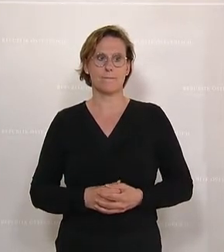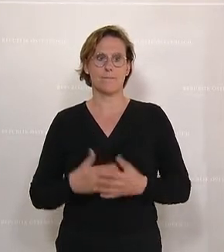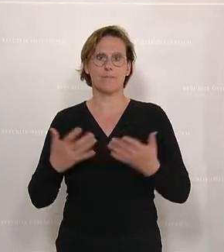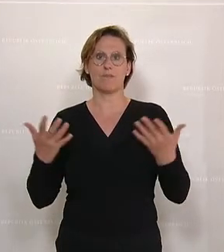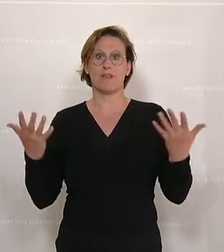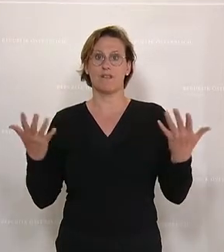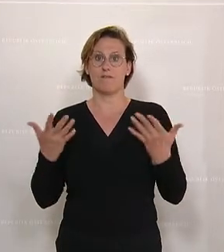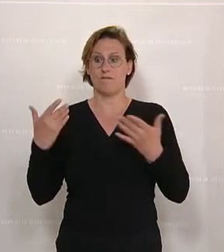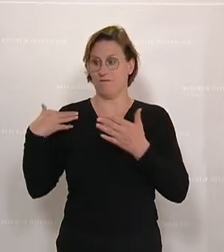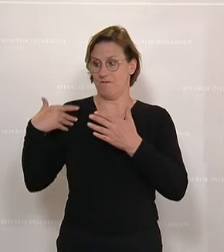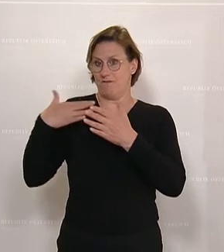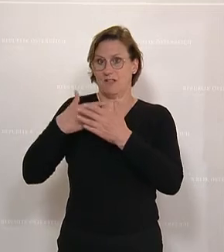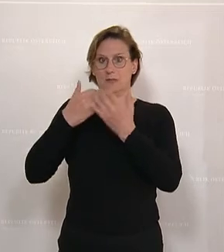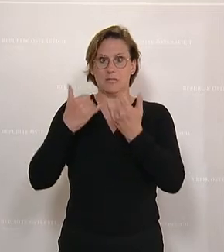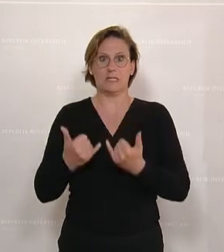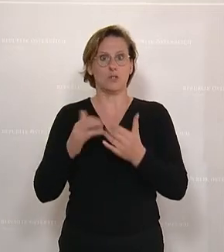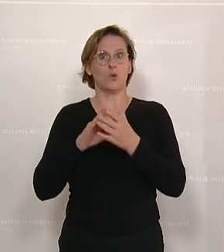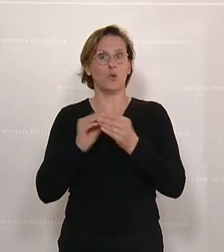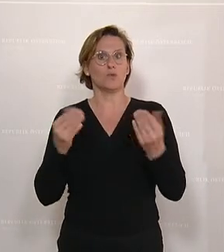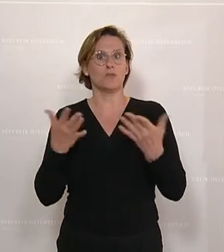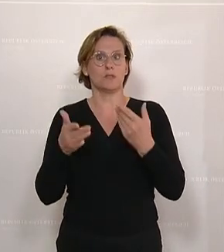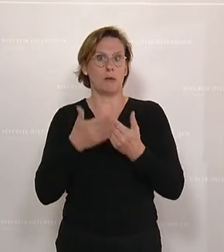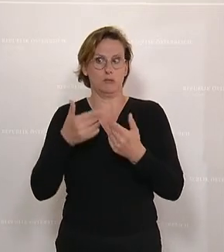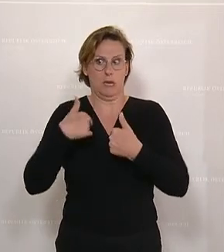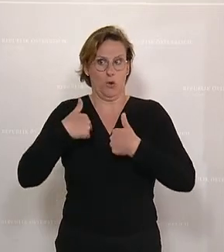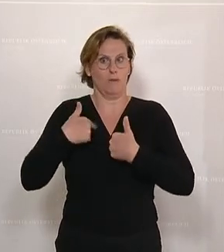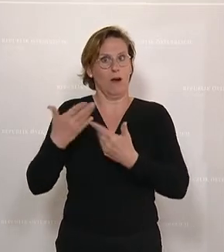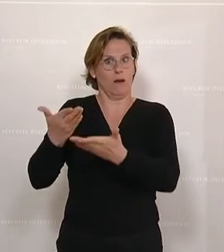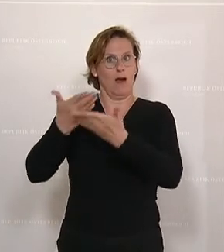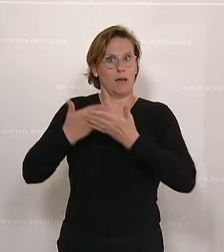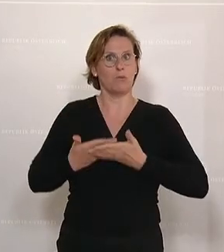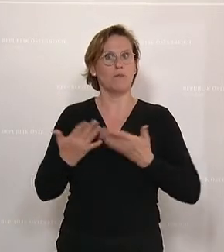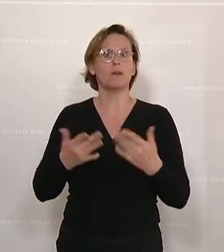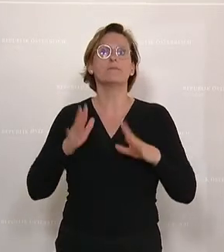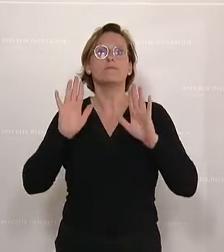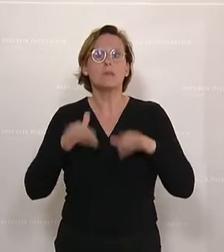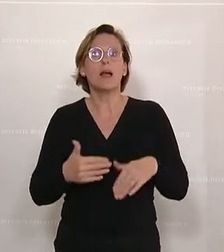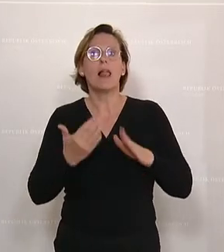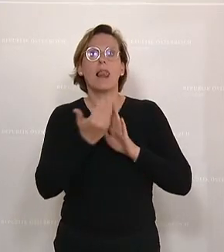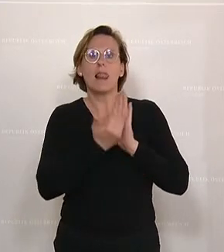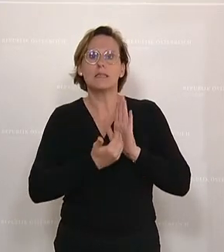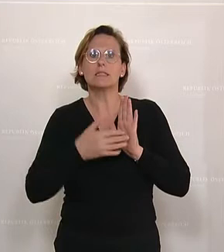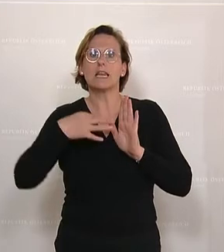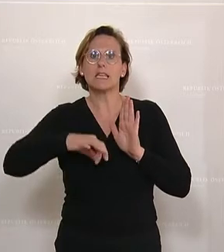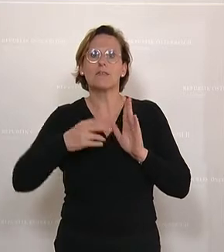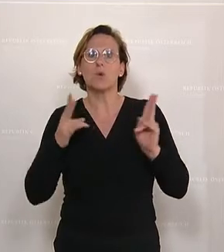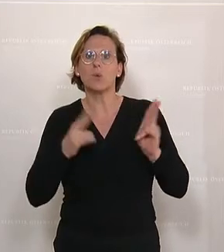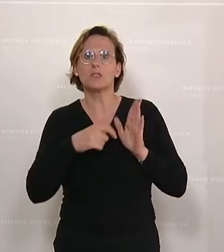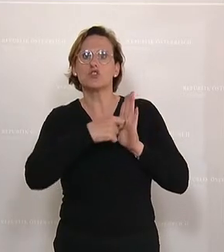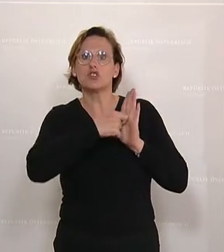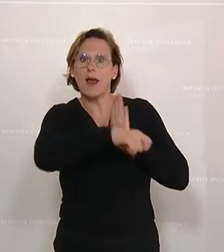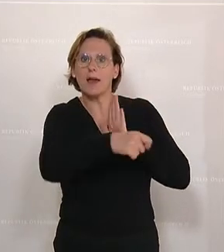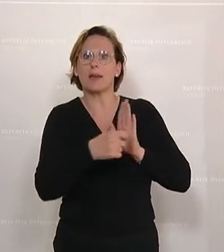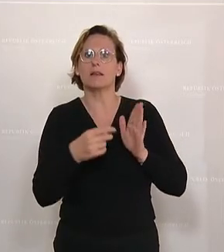Was bisher als Lösung angeboten wurde, was zum Beispiel auch mir angeboten wurde, ist, na lass dich halt von der Liste der Rechtsanwältinnen kurz streichen. Du